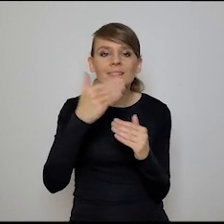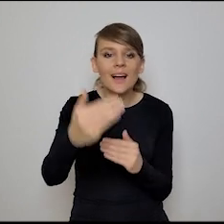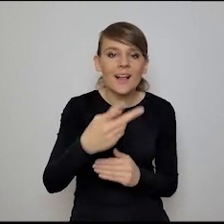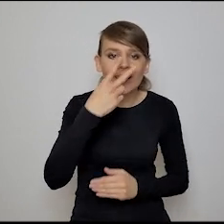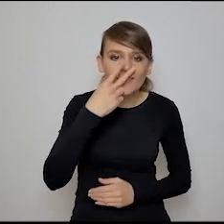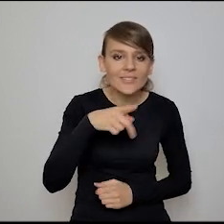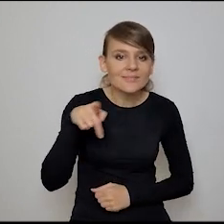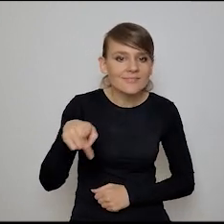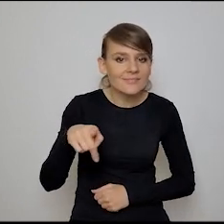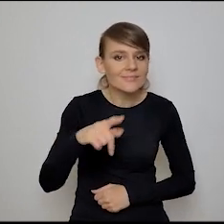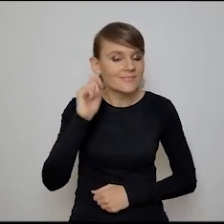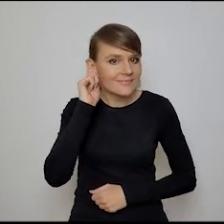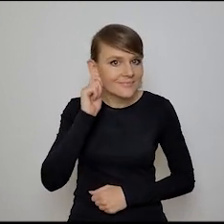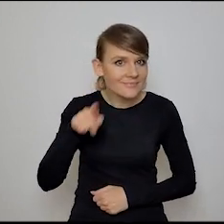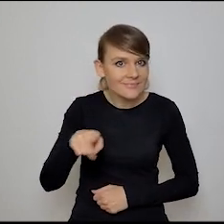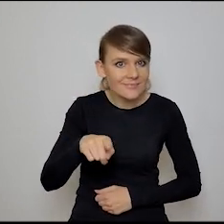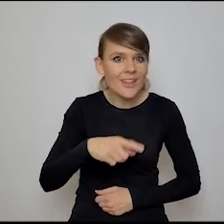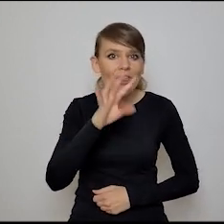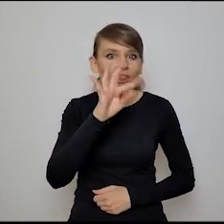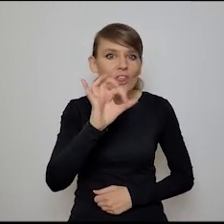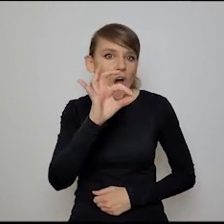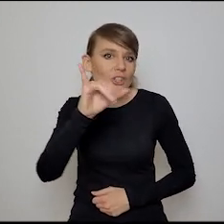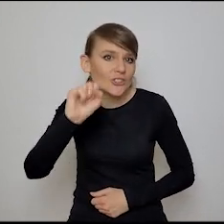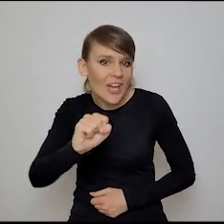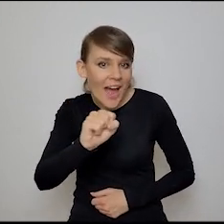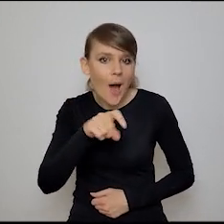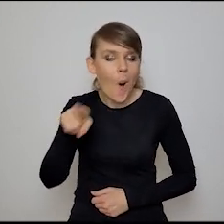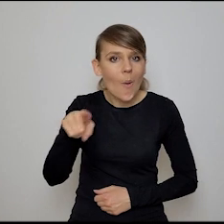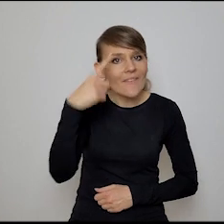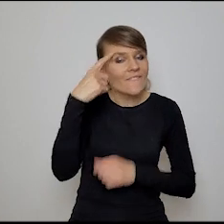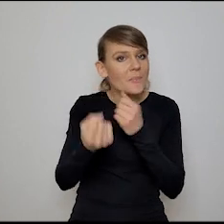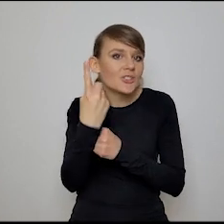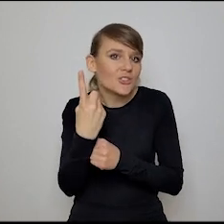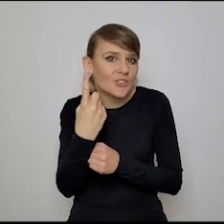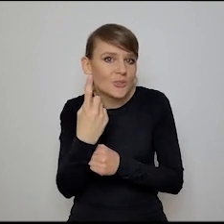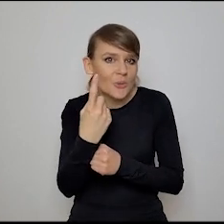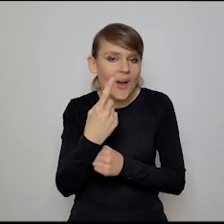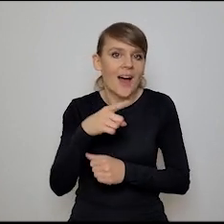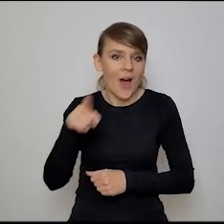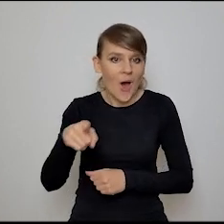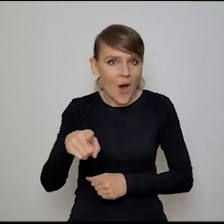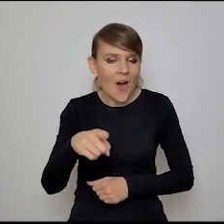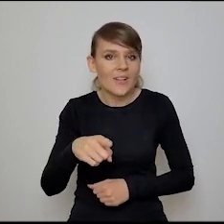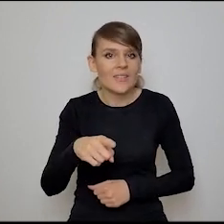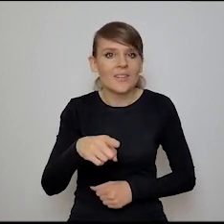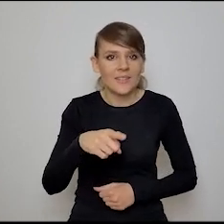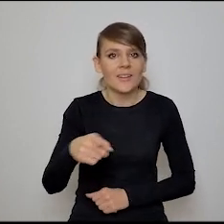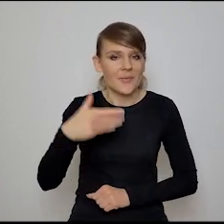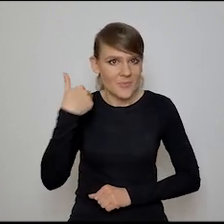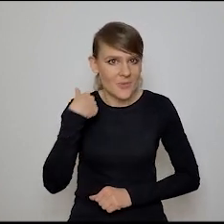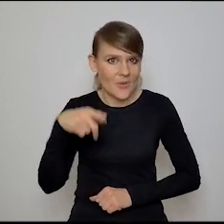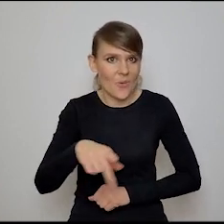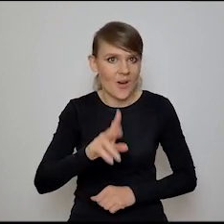moja siostrzeniczka. I wyobraź sobie, że moja siostrzeniczka Tosia wymyśliła sobie, że i dostała się do tej